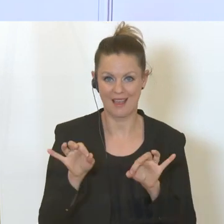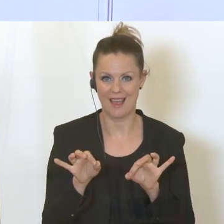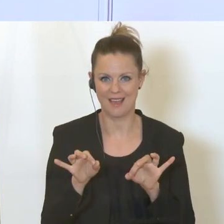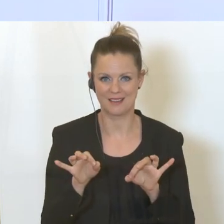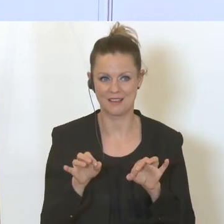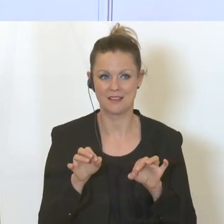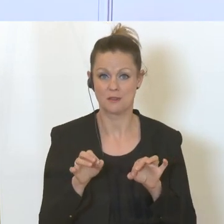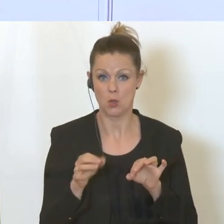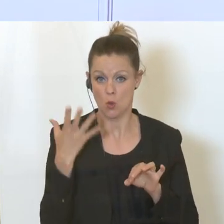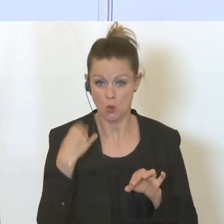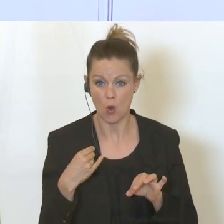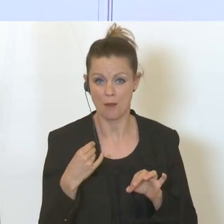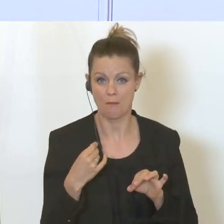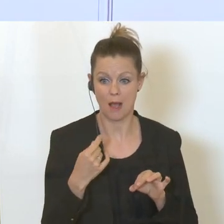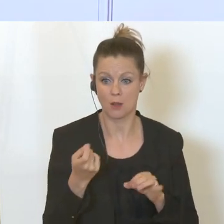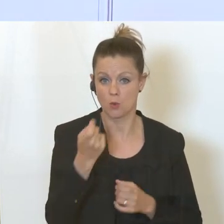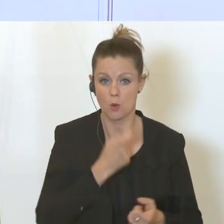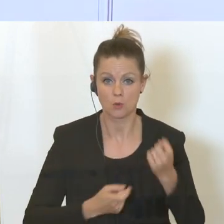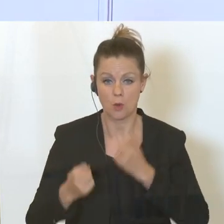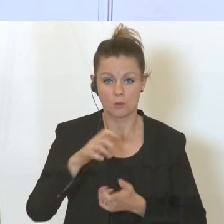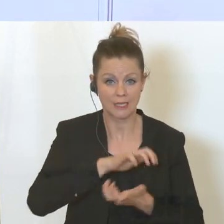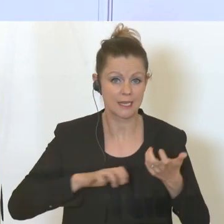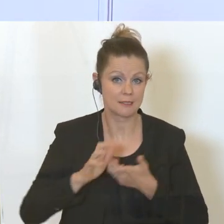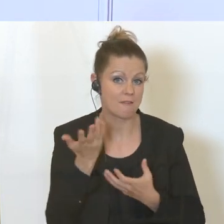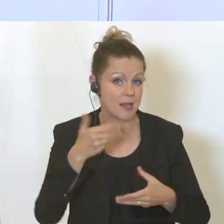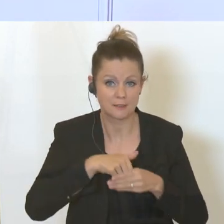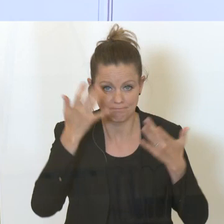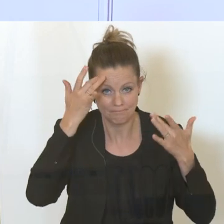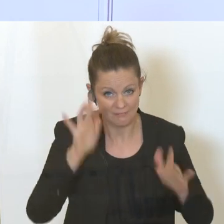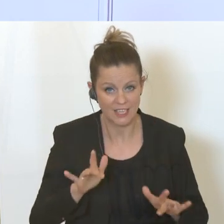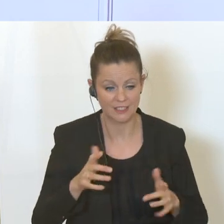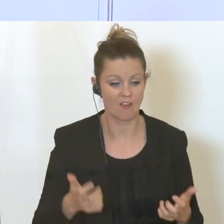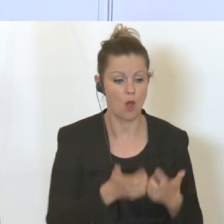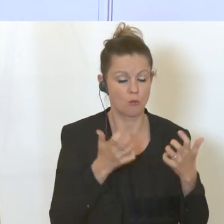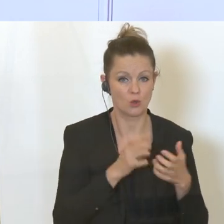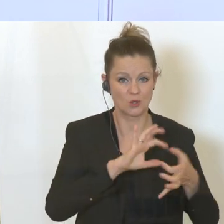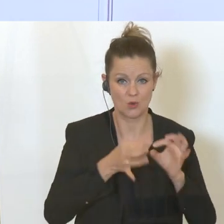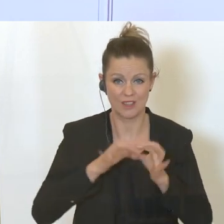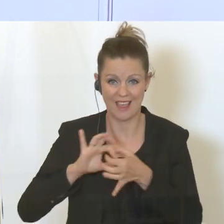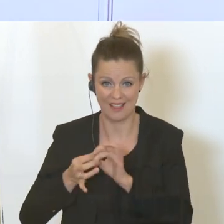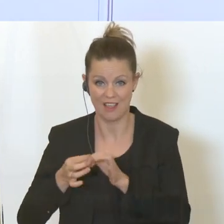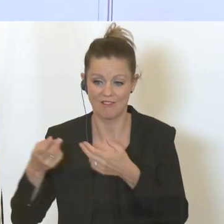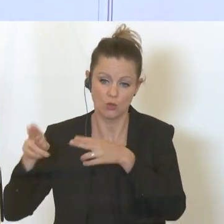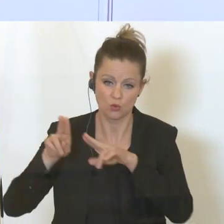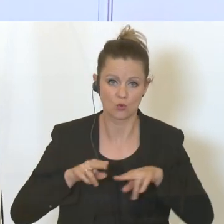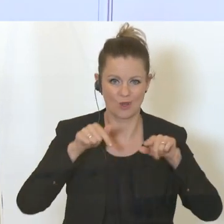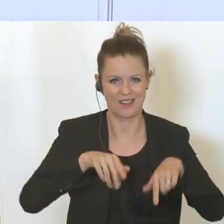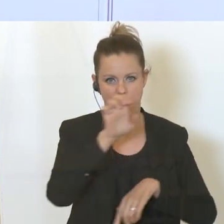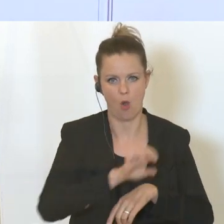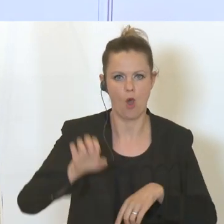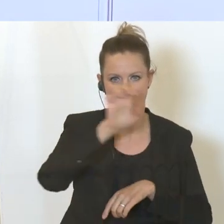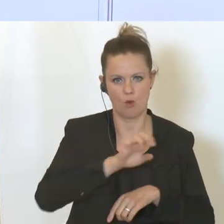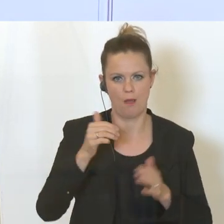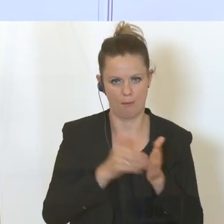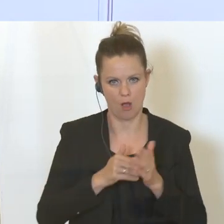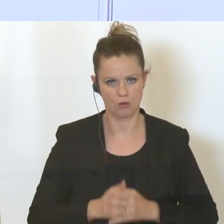weitere Krisen, wie immer die ausschauen werden, um die Produktionsketten nach Europa zurückzuholen. Hier